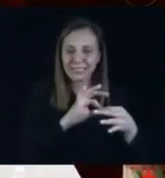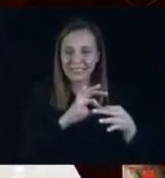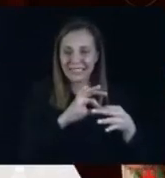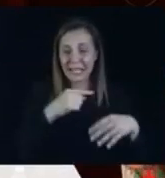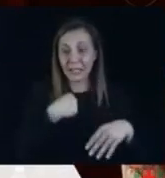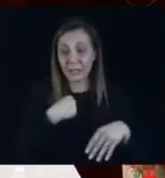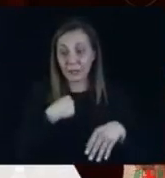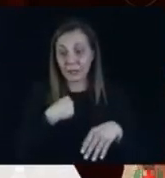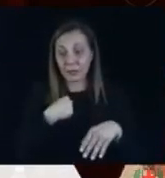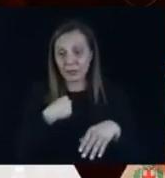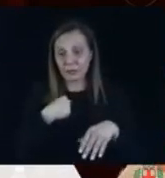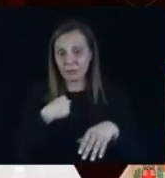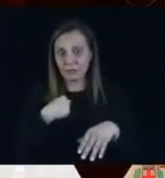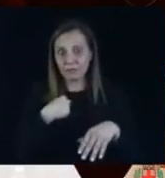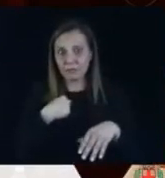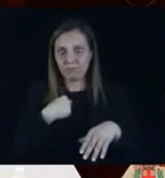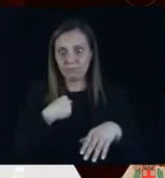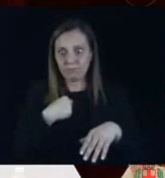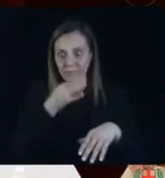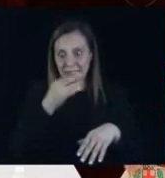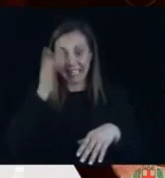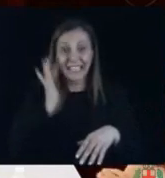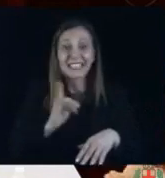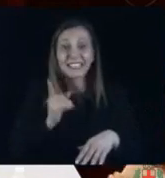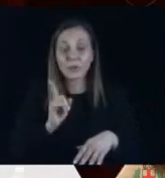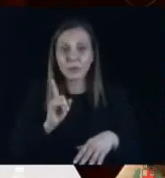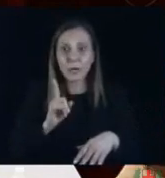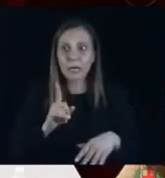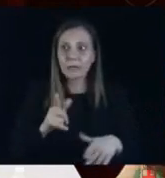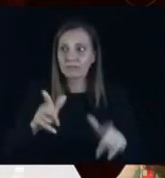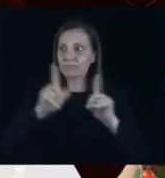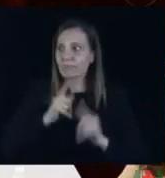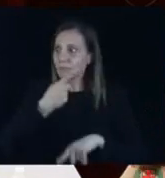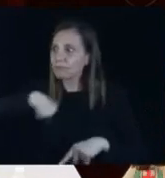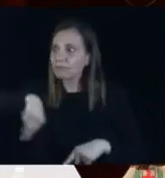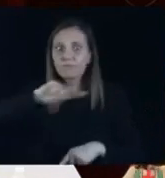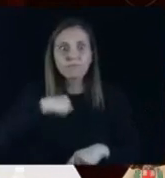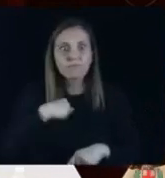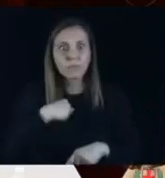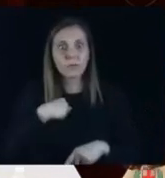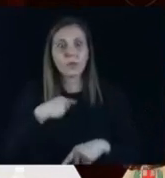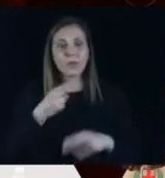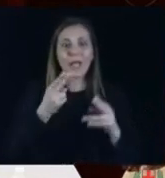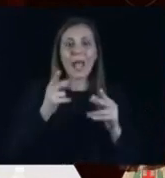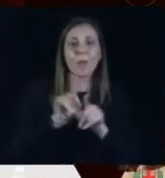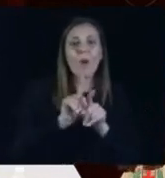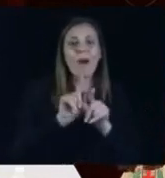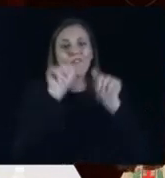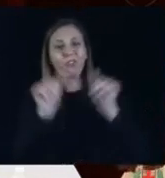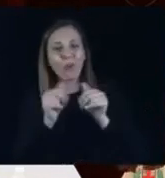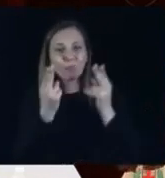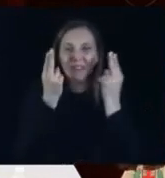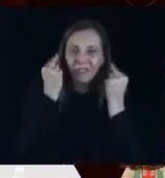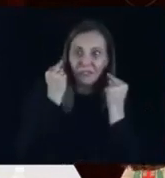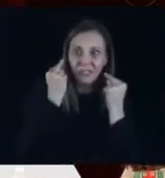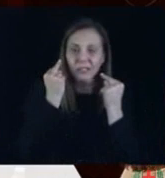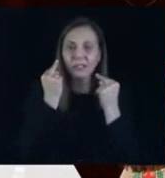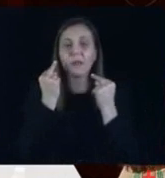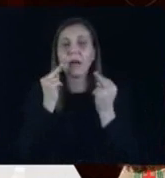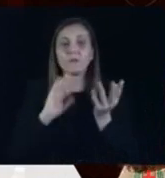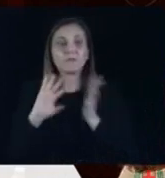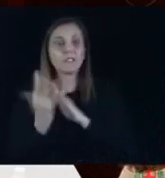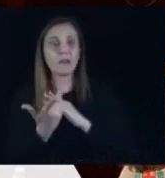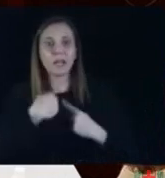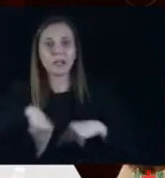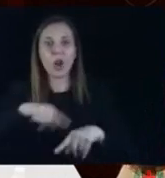dicevo prima, rischia di trasformarci da vittime incomplici. La città deve pronunciarsi attraverso i rappresentanti cittadini